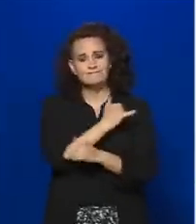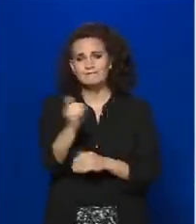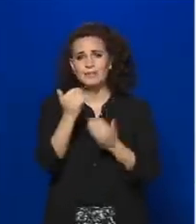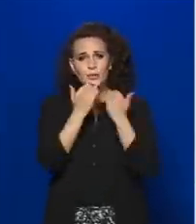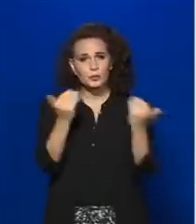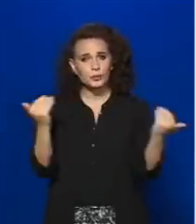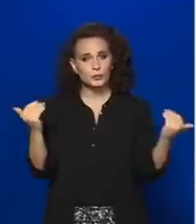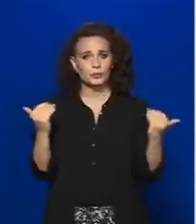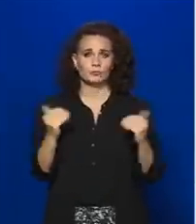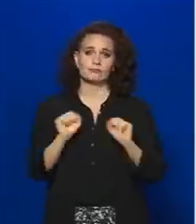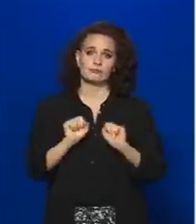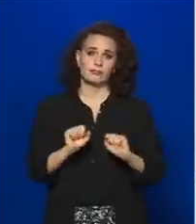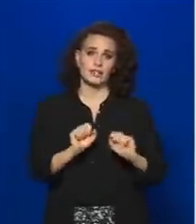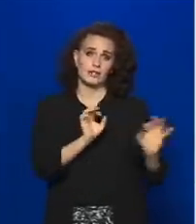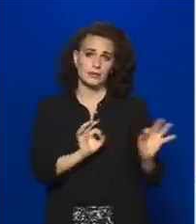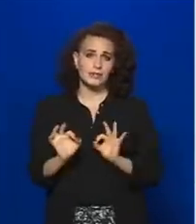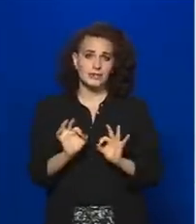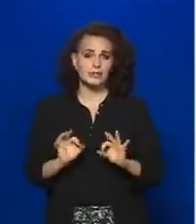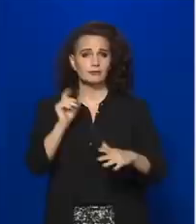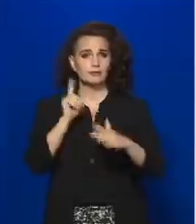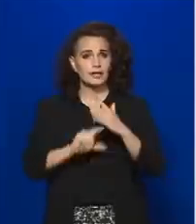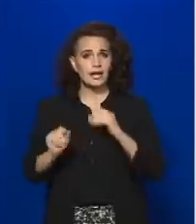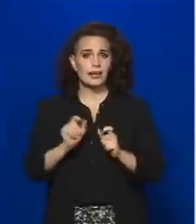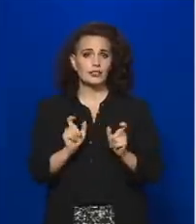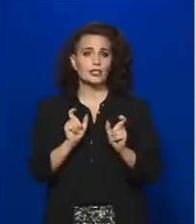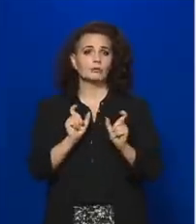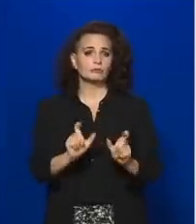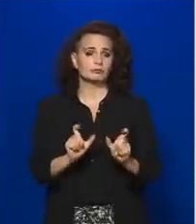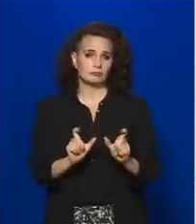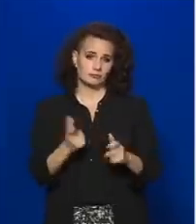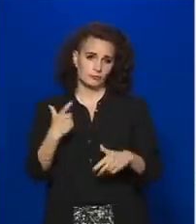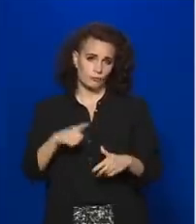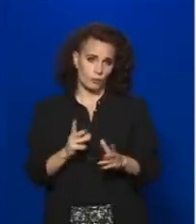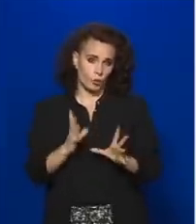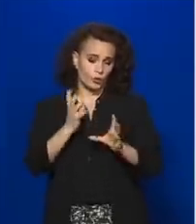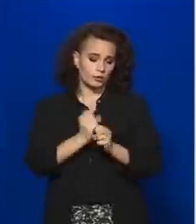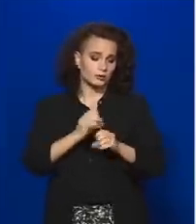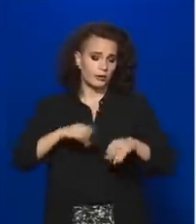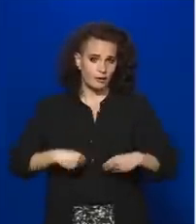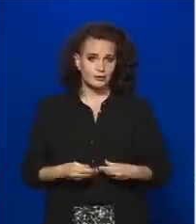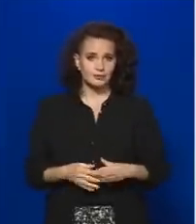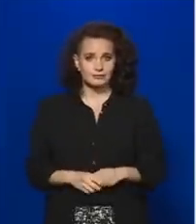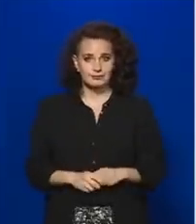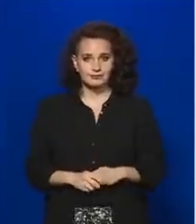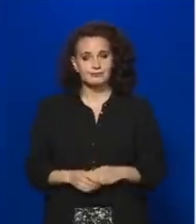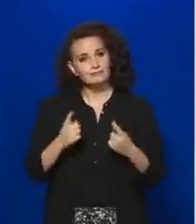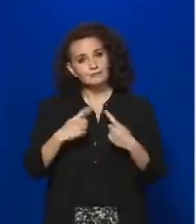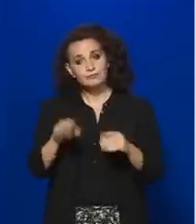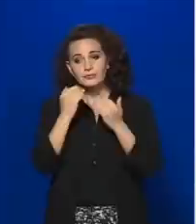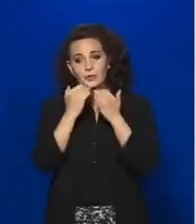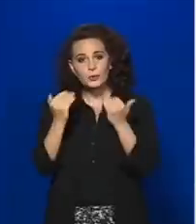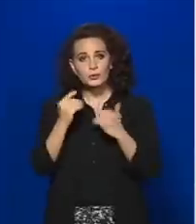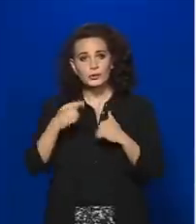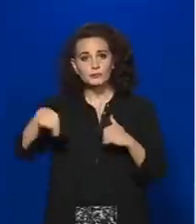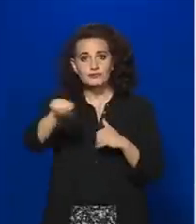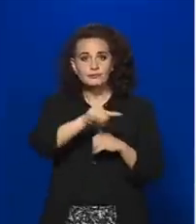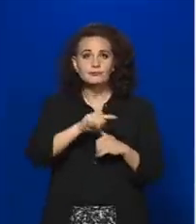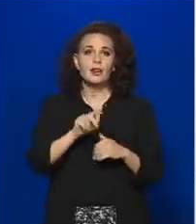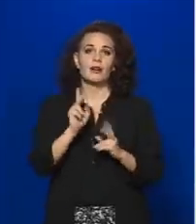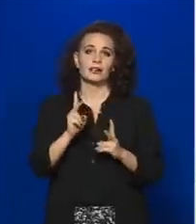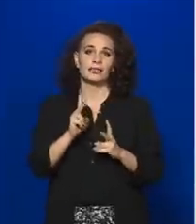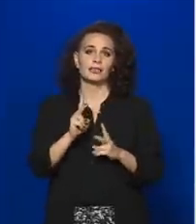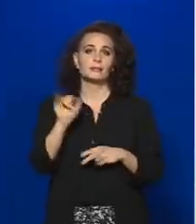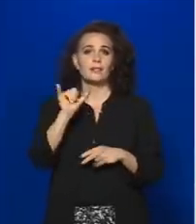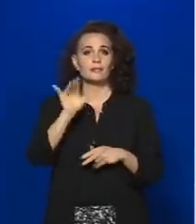védelmintézkedéseket, illetve a kijárási korlátszásokat betartotta. Külön is szeretnénk köszönetet mondani, azoknak, Pest megyében,